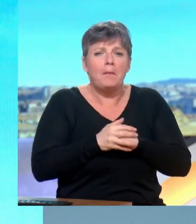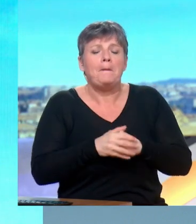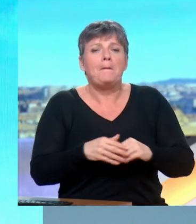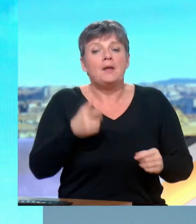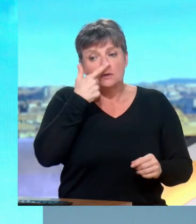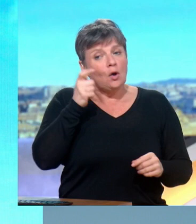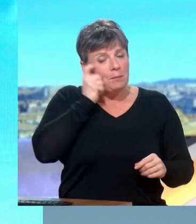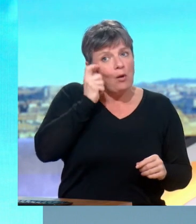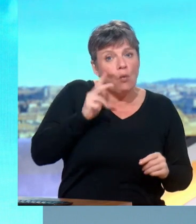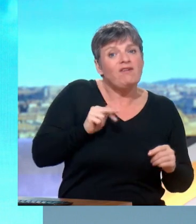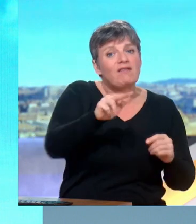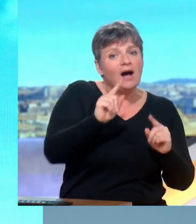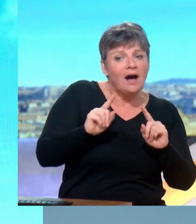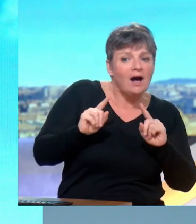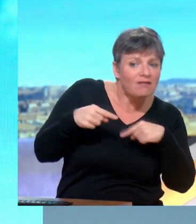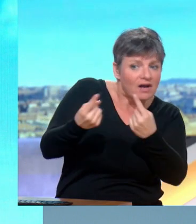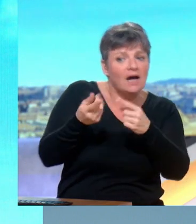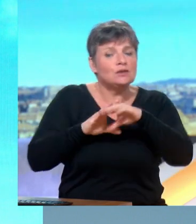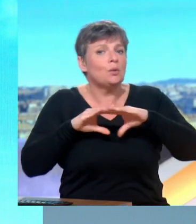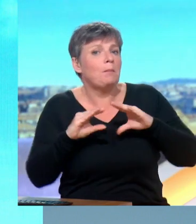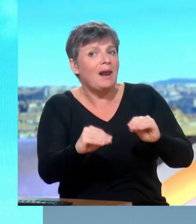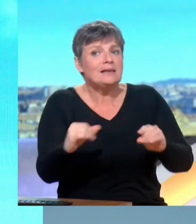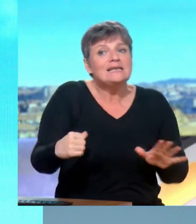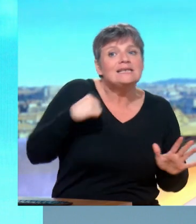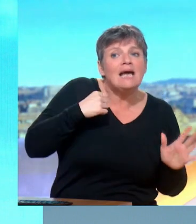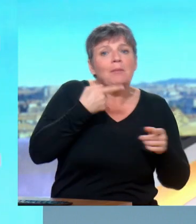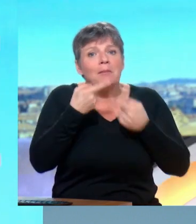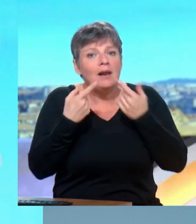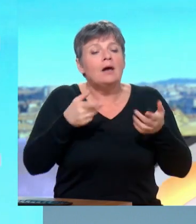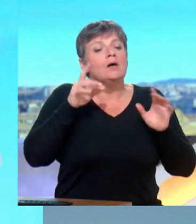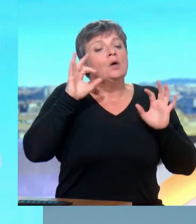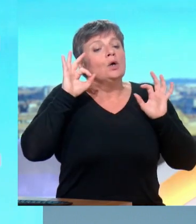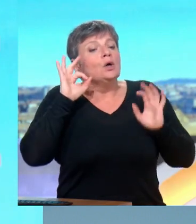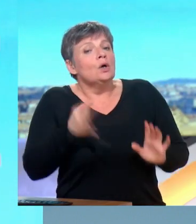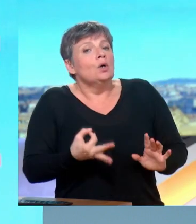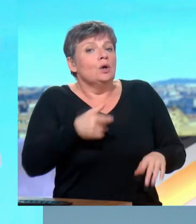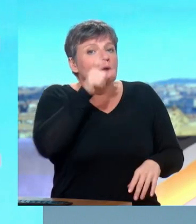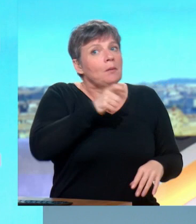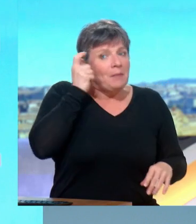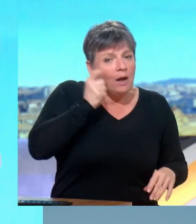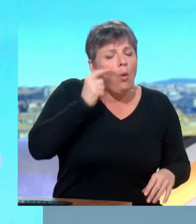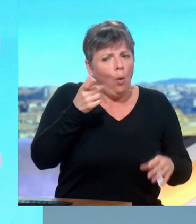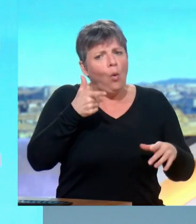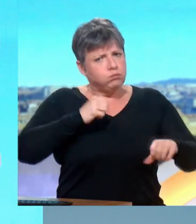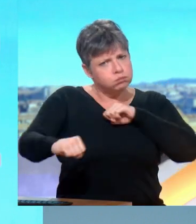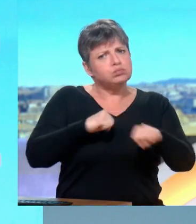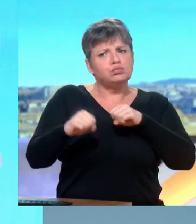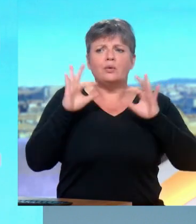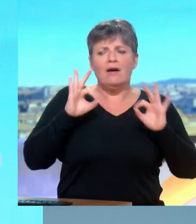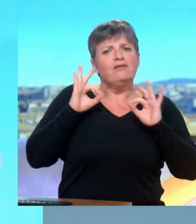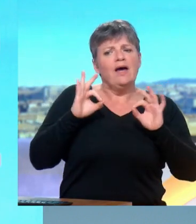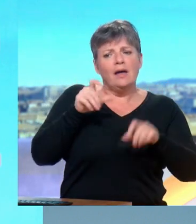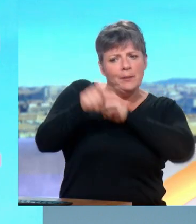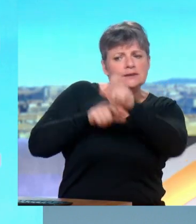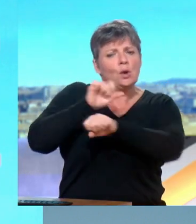devrait aller sur place, il en a envisagé l'idée hier. Écoutez, Emmanuel Macron est extrêmement actif, d'une part pour la libération de nos otages, mais